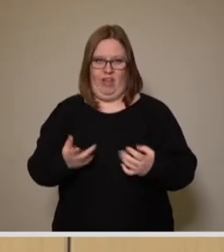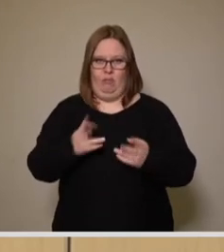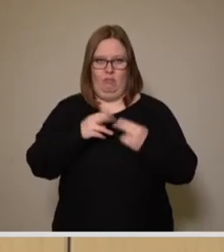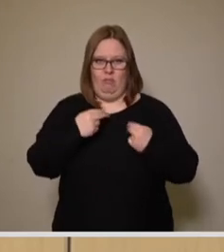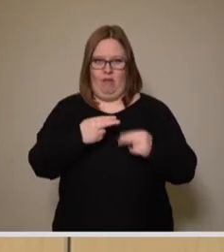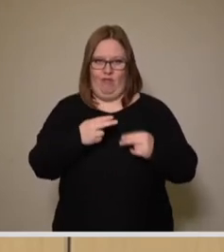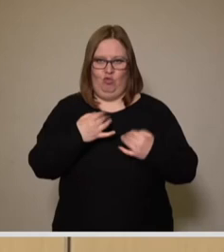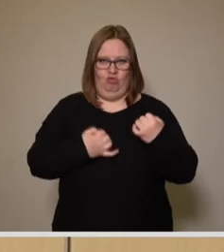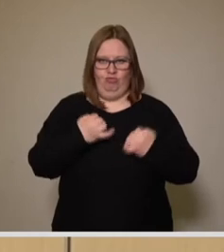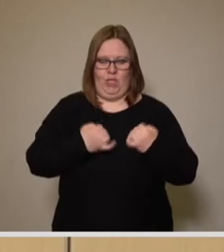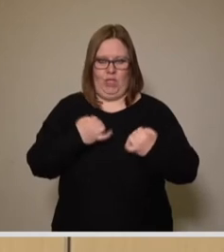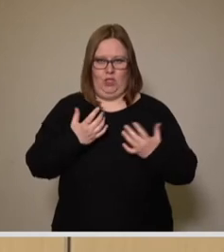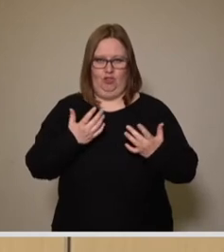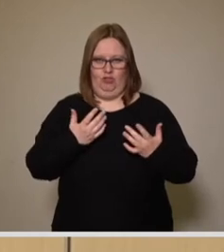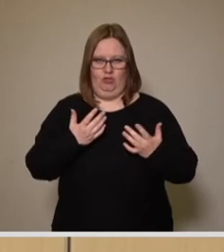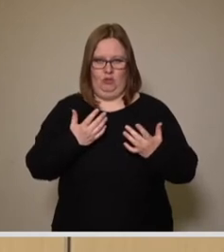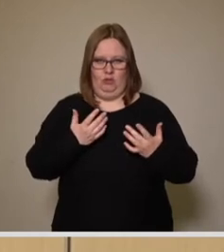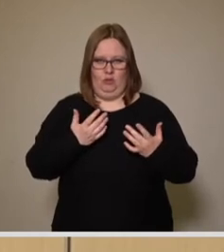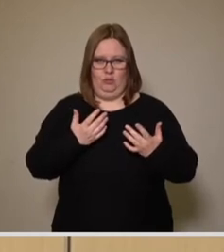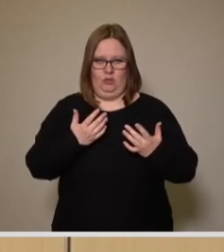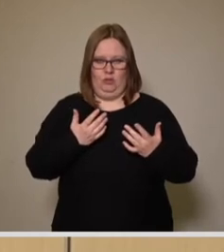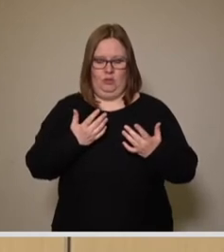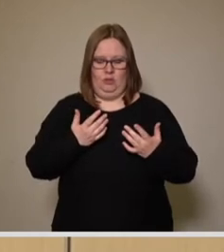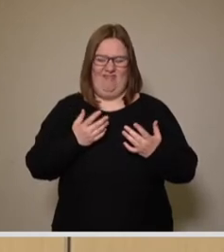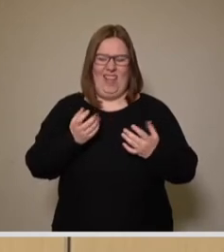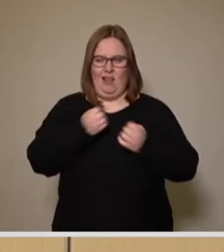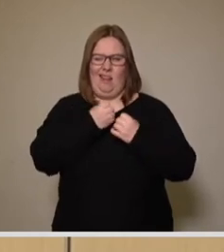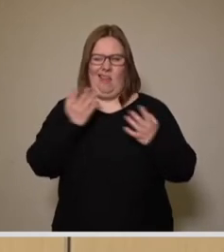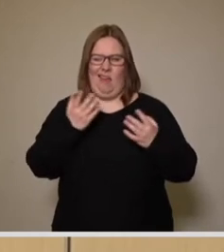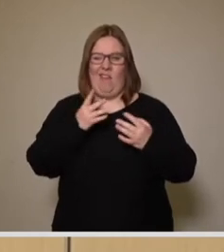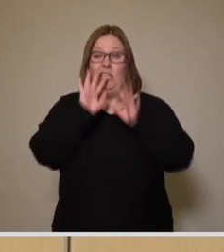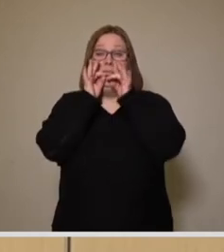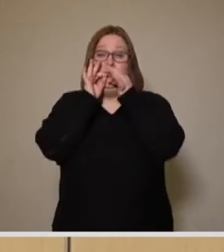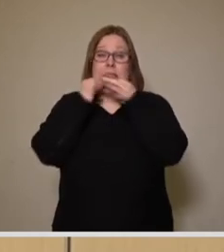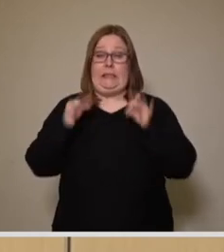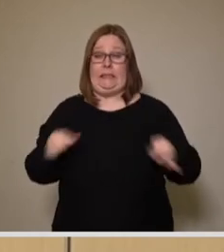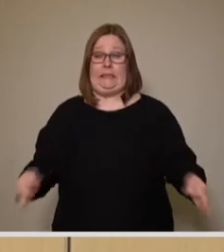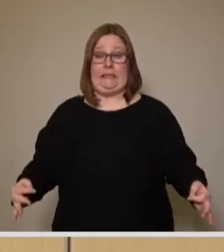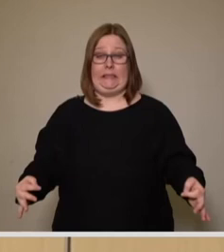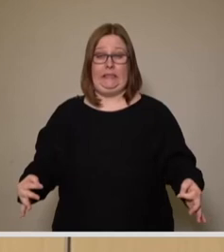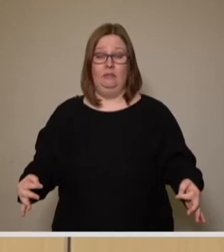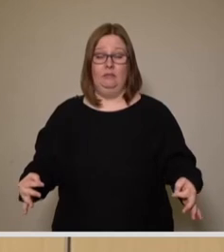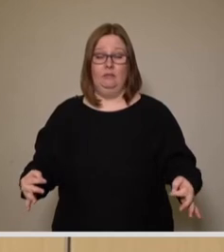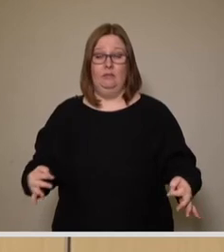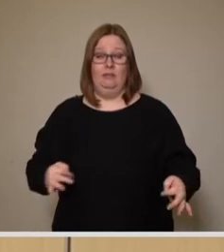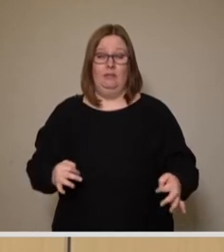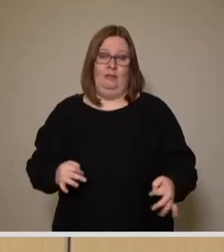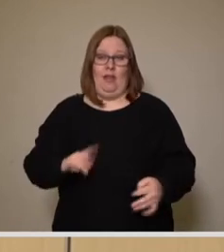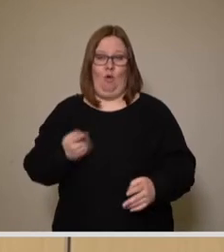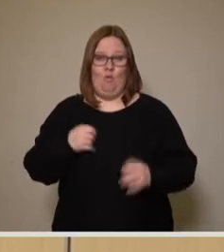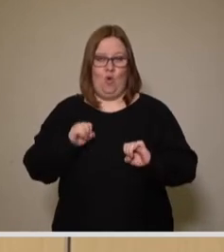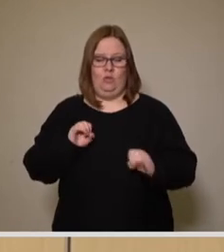dieser Fragen, weil natürlich eine zu detaillierte Beantwortung dann auch